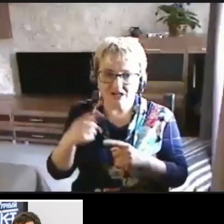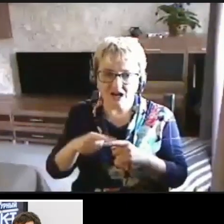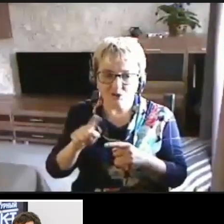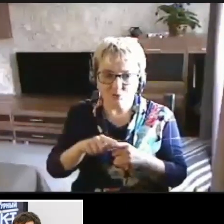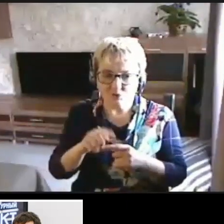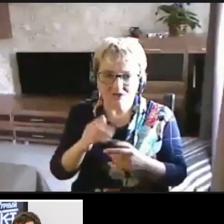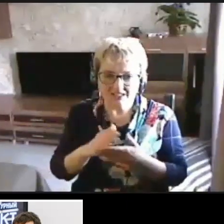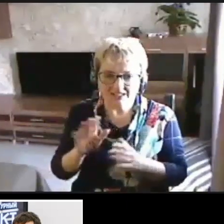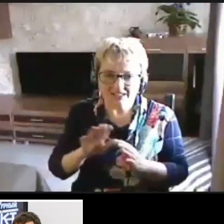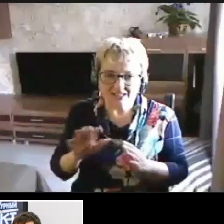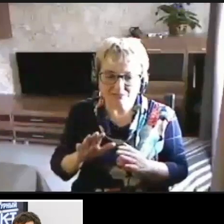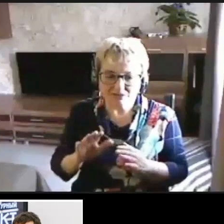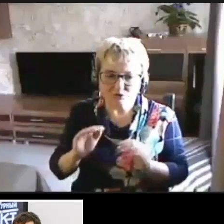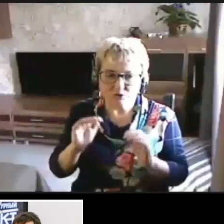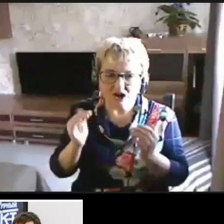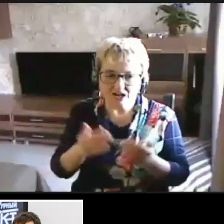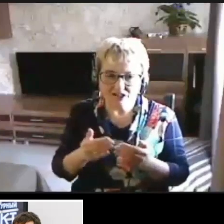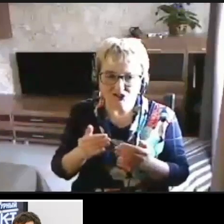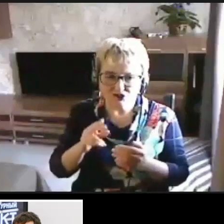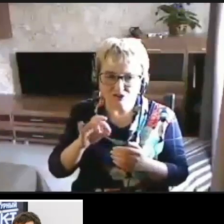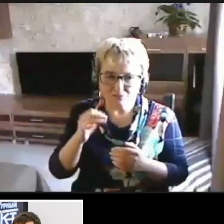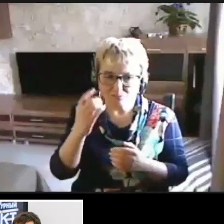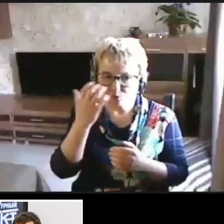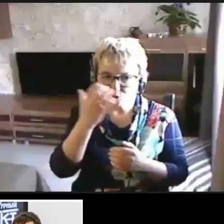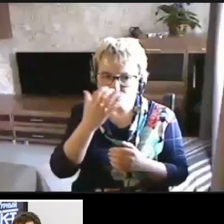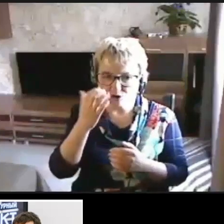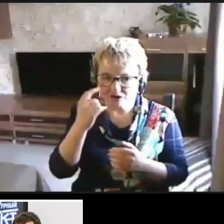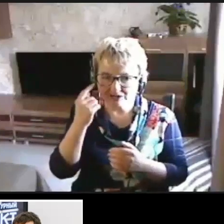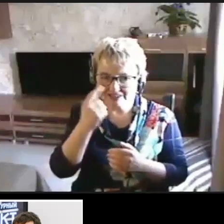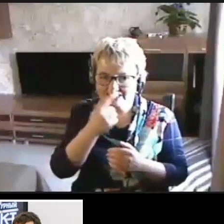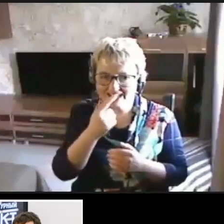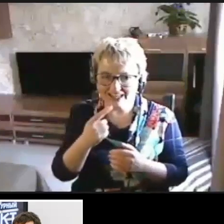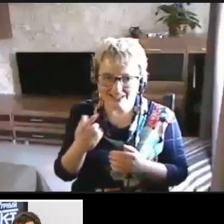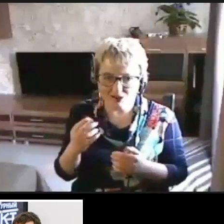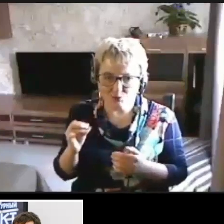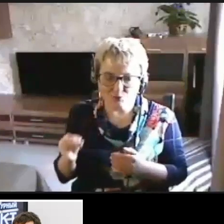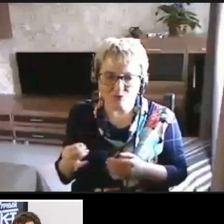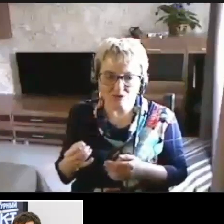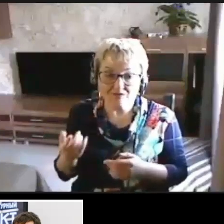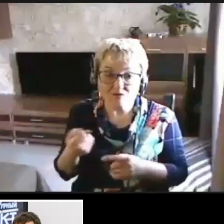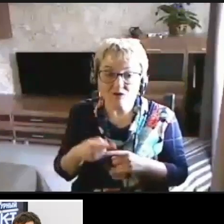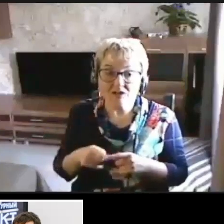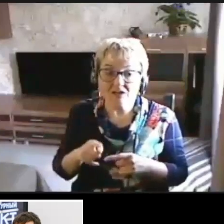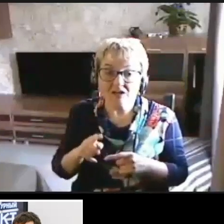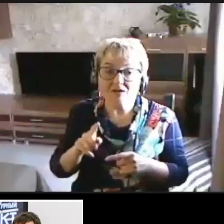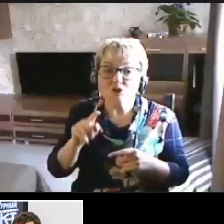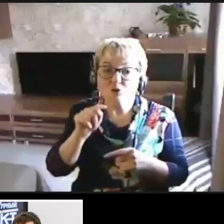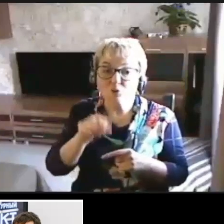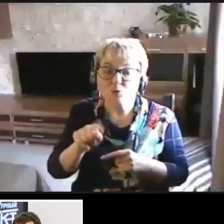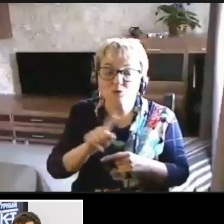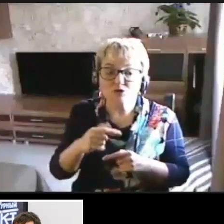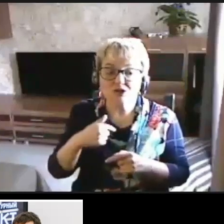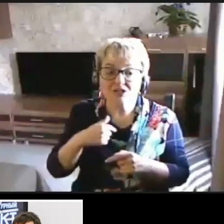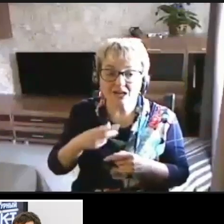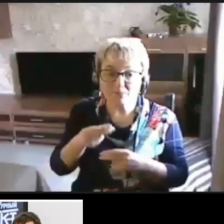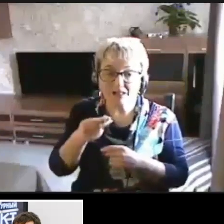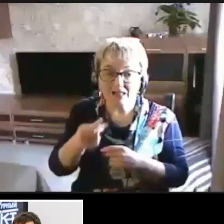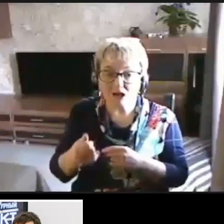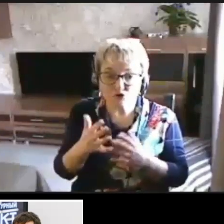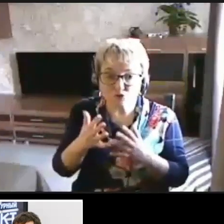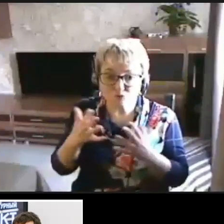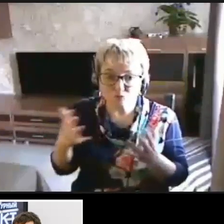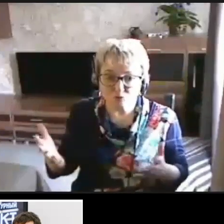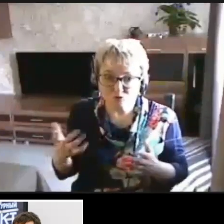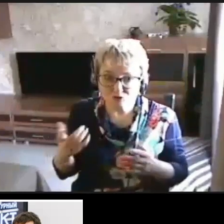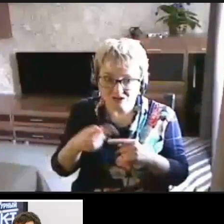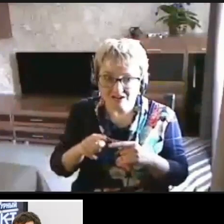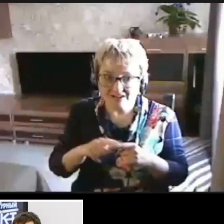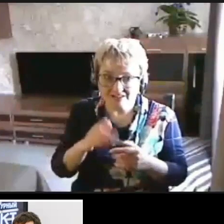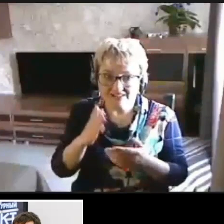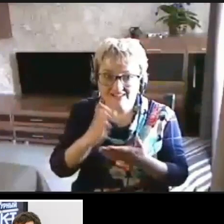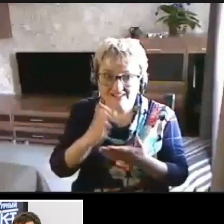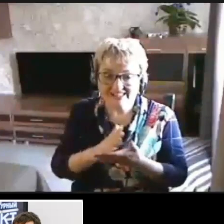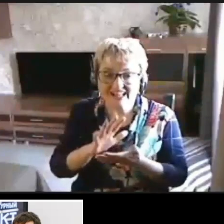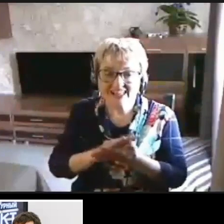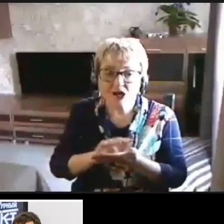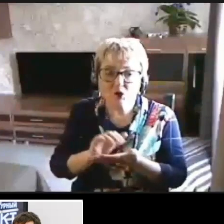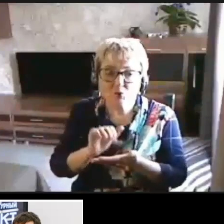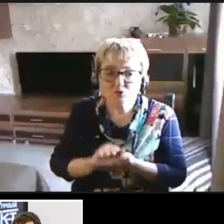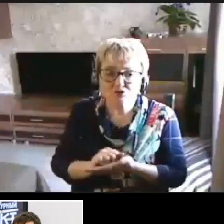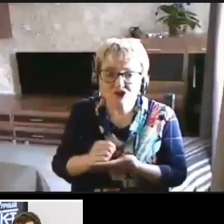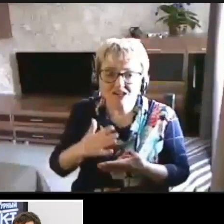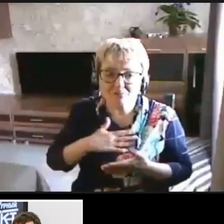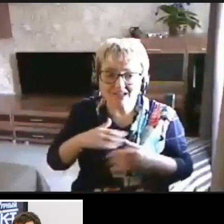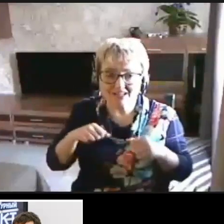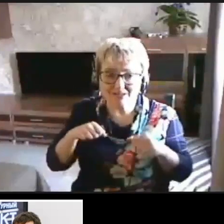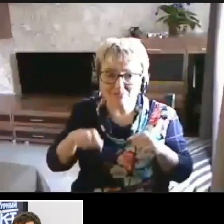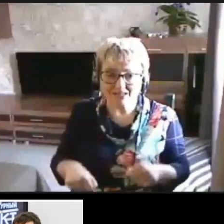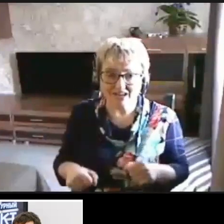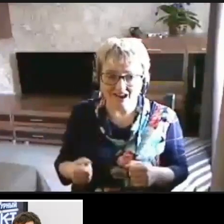имеют ограничений по зрению. Вот то, что я плачу больше, это и есть нарушение моих